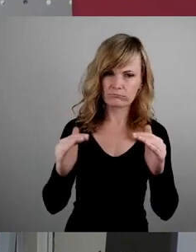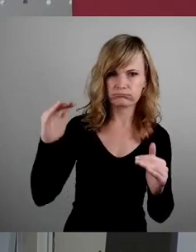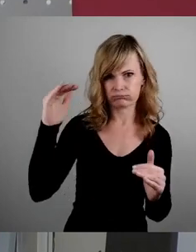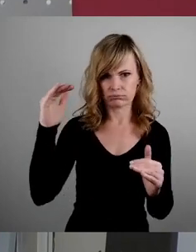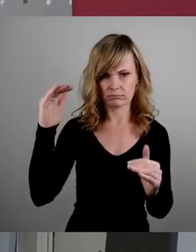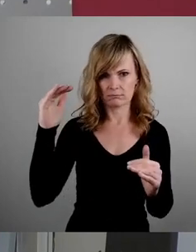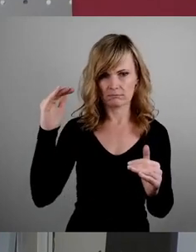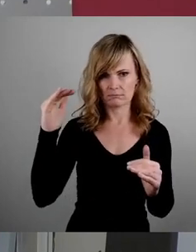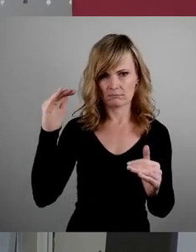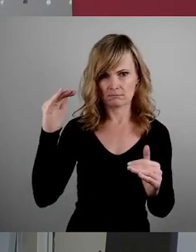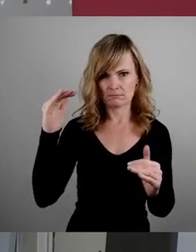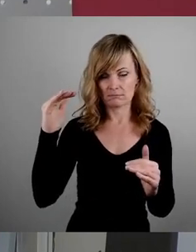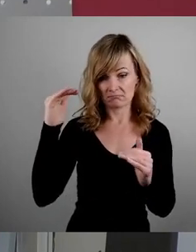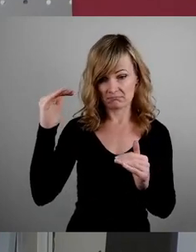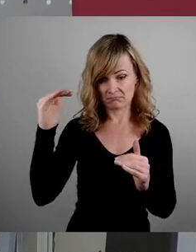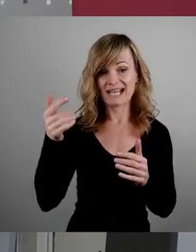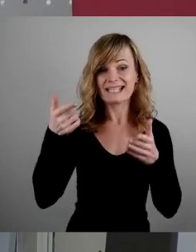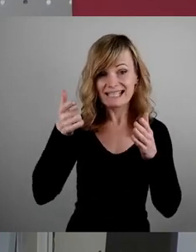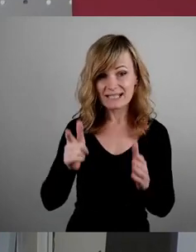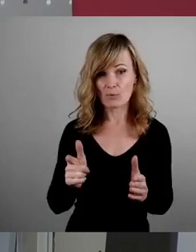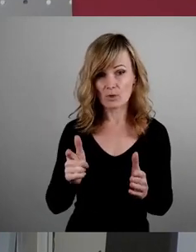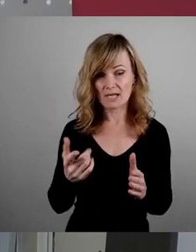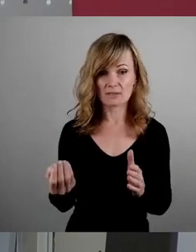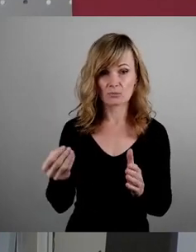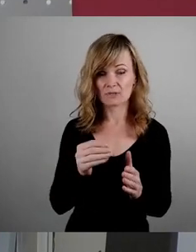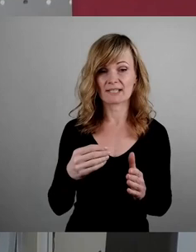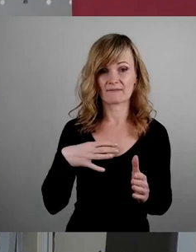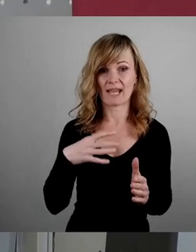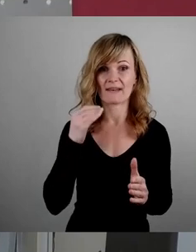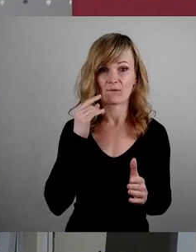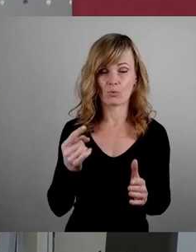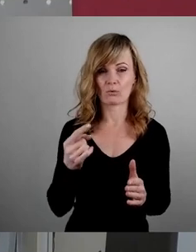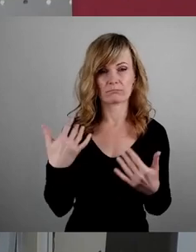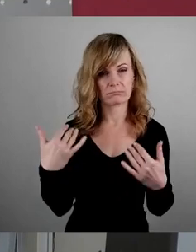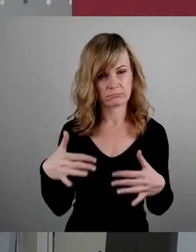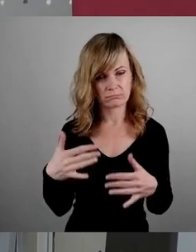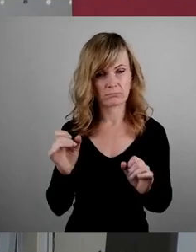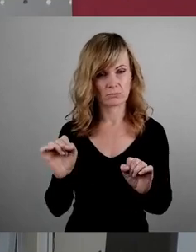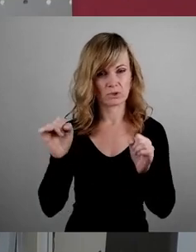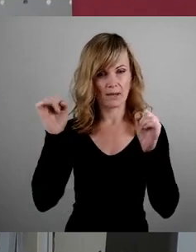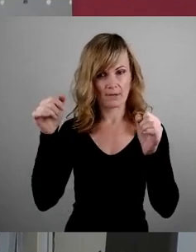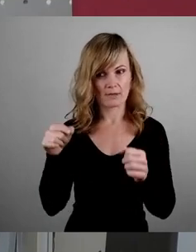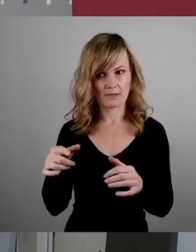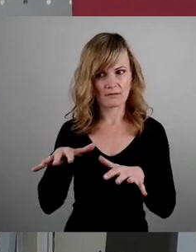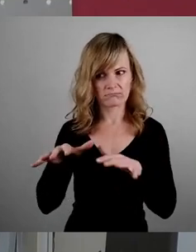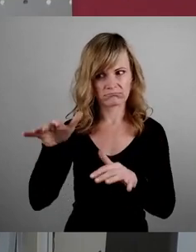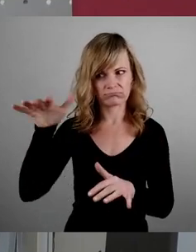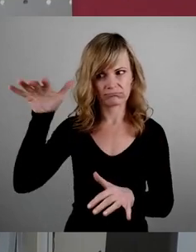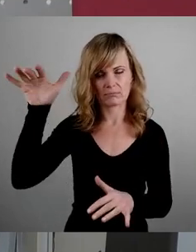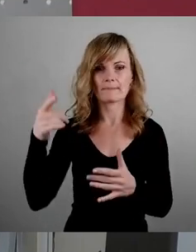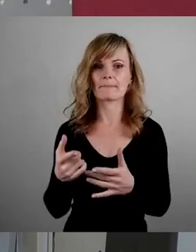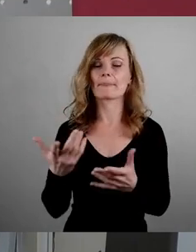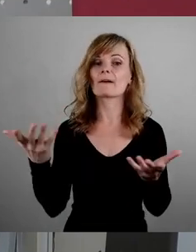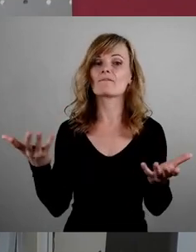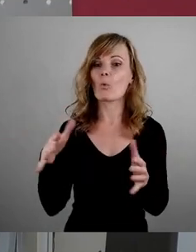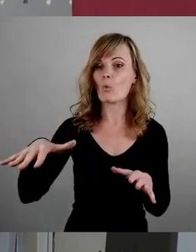700 zusätzliche Ferienwohnungen. Da ist eine ordentliche Dynamik drin in diesem Markt und diese Ferienwohnungen konzentrieren sich von ihrer Lage hauptsächlich auch